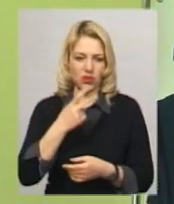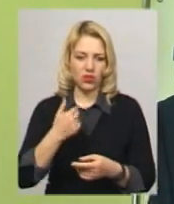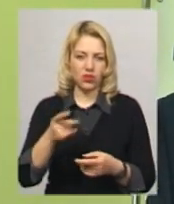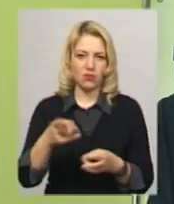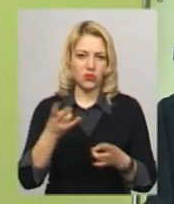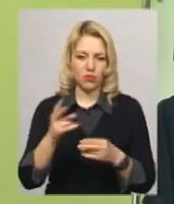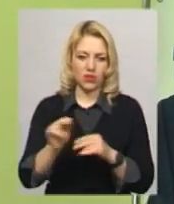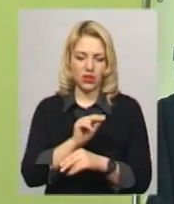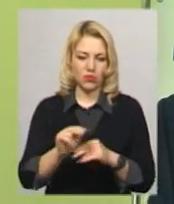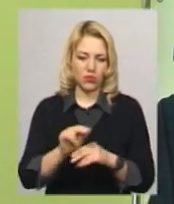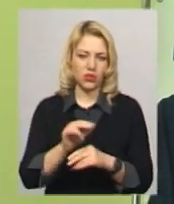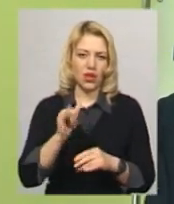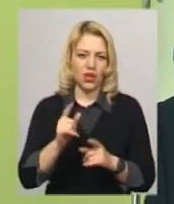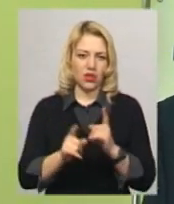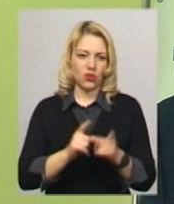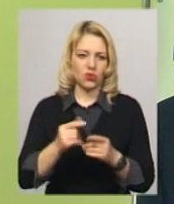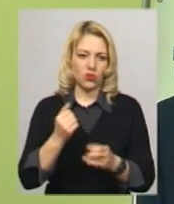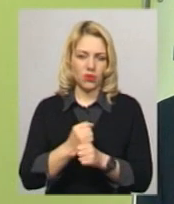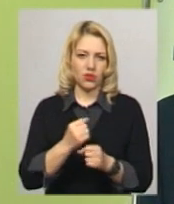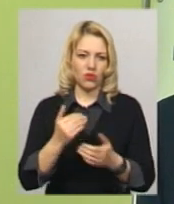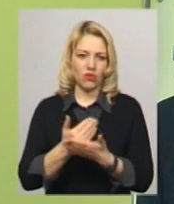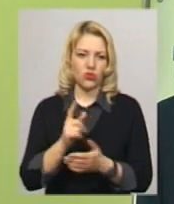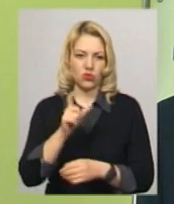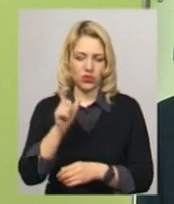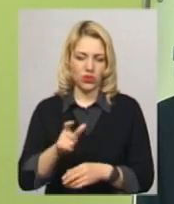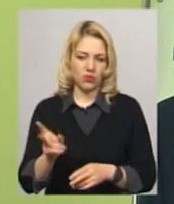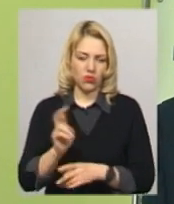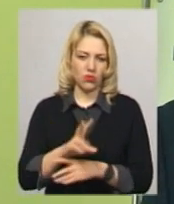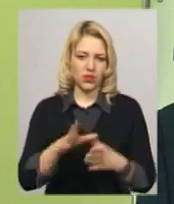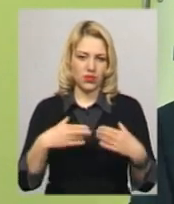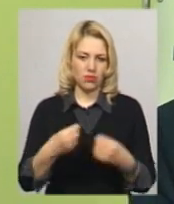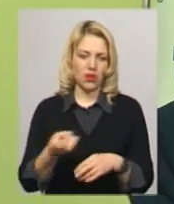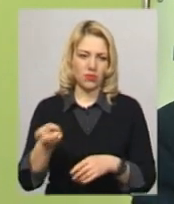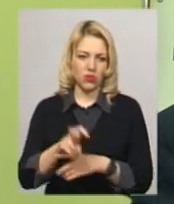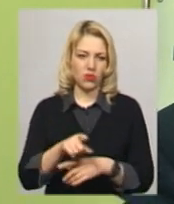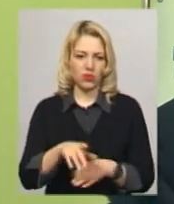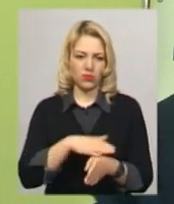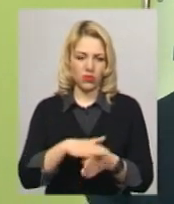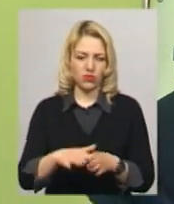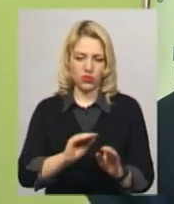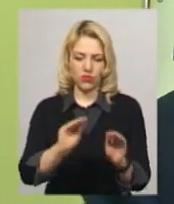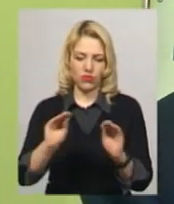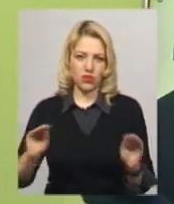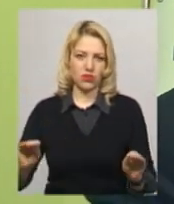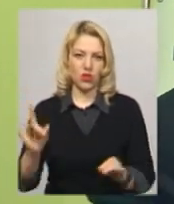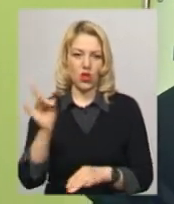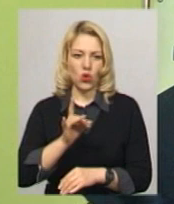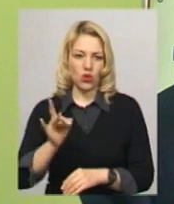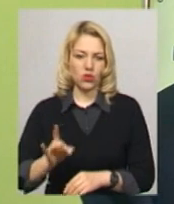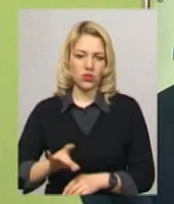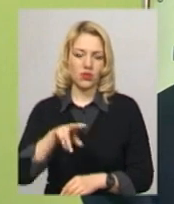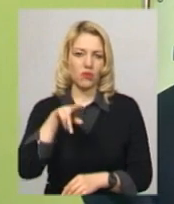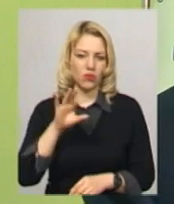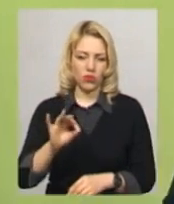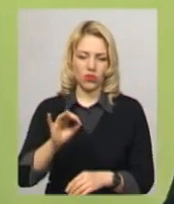ремонт, реконструкцію і зробити його наді. Що людина приходить, сім'я приходить, що вона повністю все висталено по розмірах, по